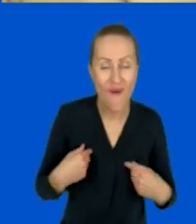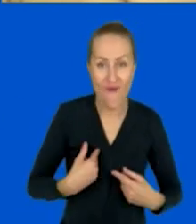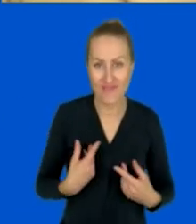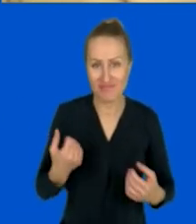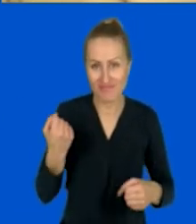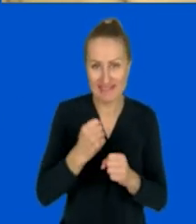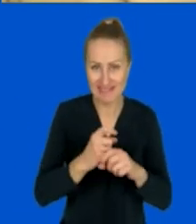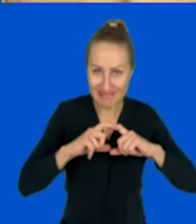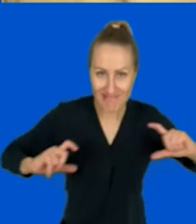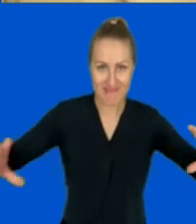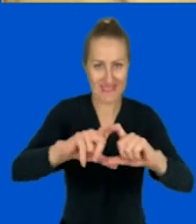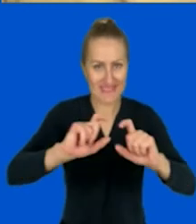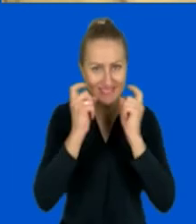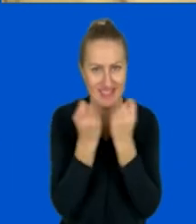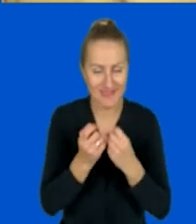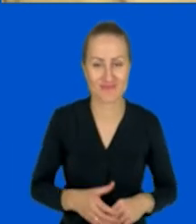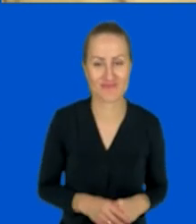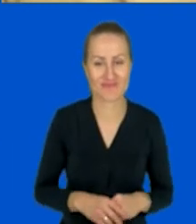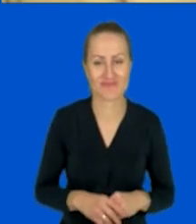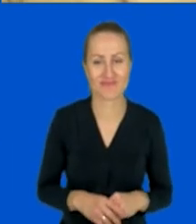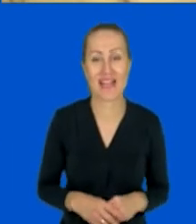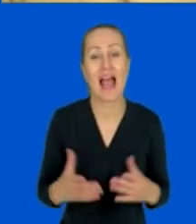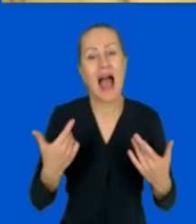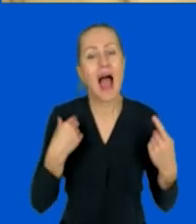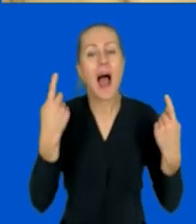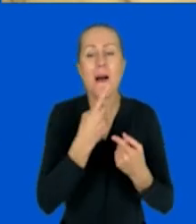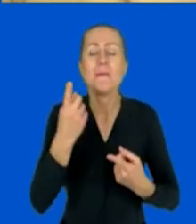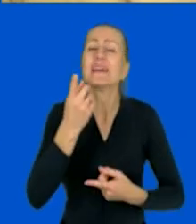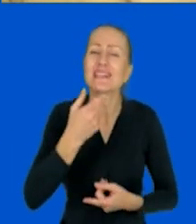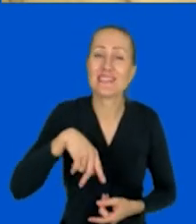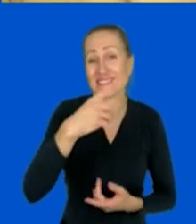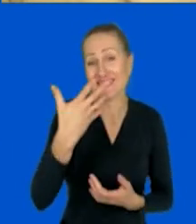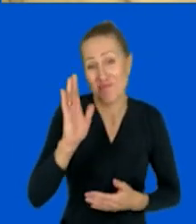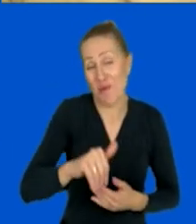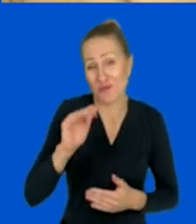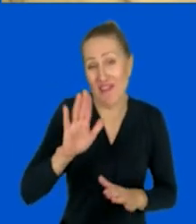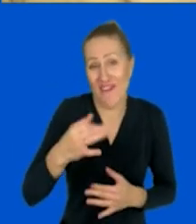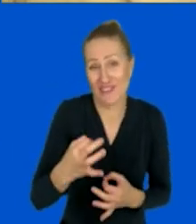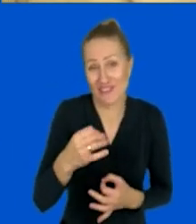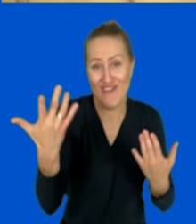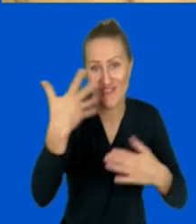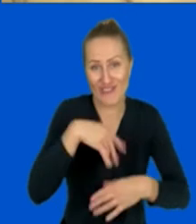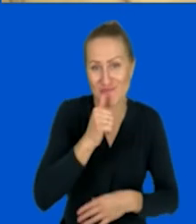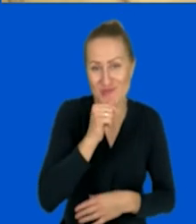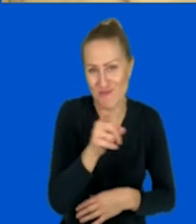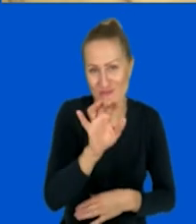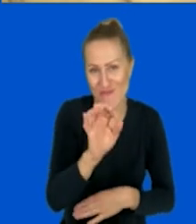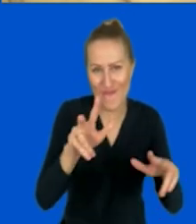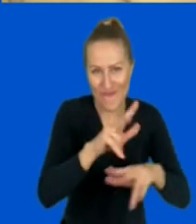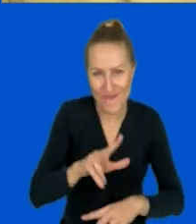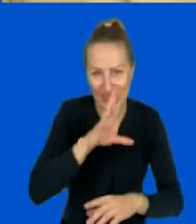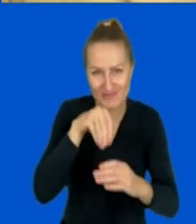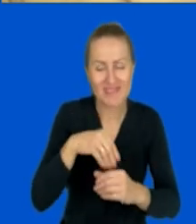Myślę sobie, że będziecie chcieli spróbować nawet dzisiaj w rodzinie. Mamy znajomych, którzy